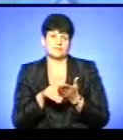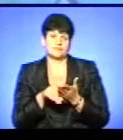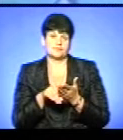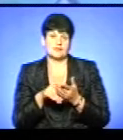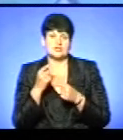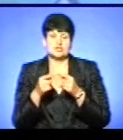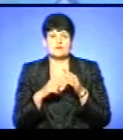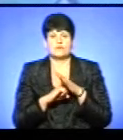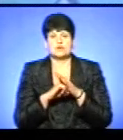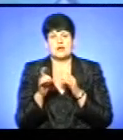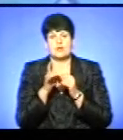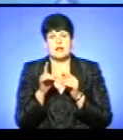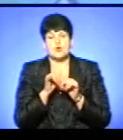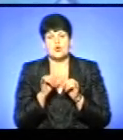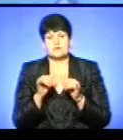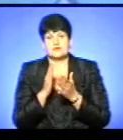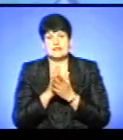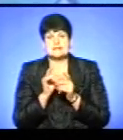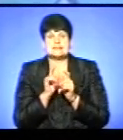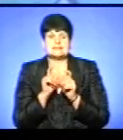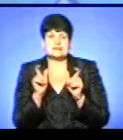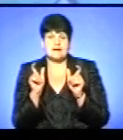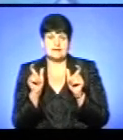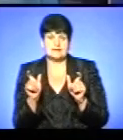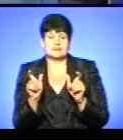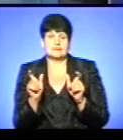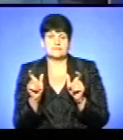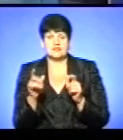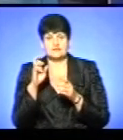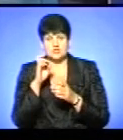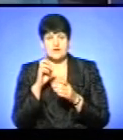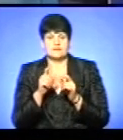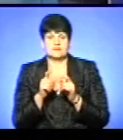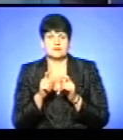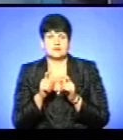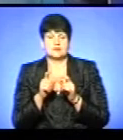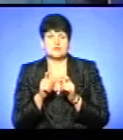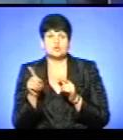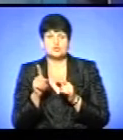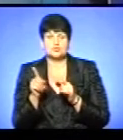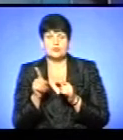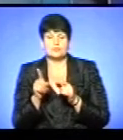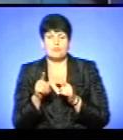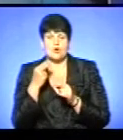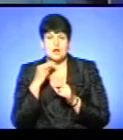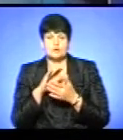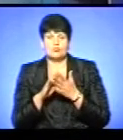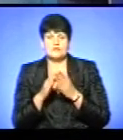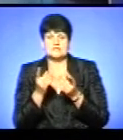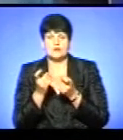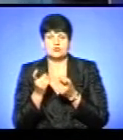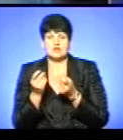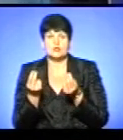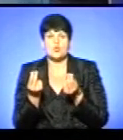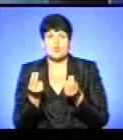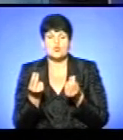таки, через фонд регіонального розвитку є такі заклики, які побувають в комунальних власництвах, такі три, що покращувалися умови залучати кошти